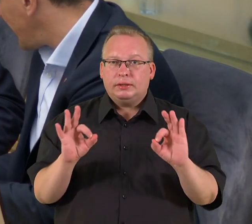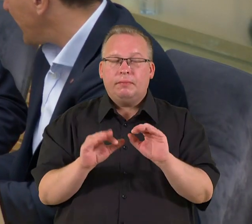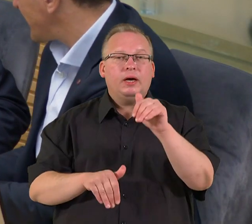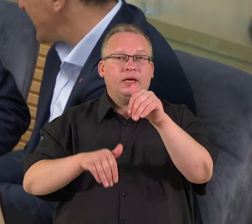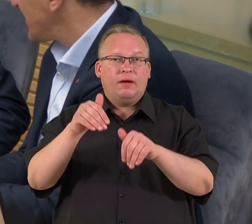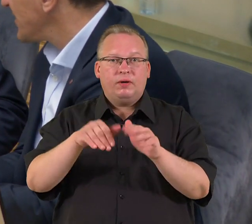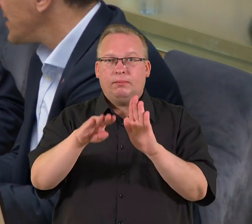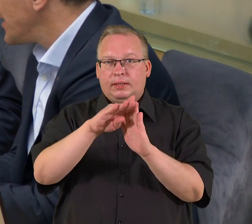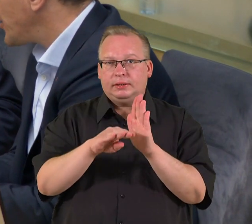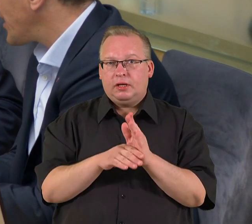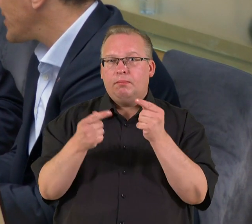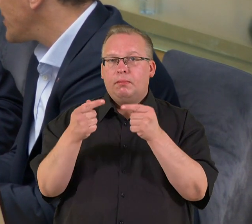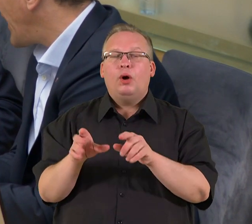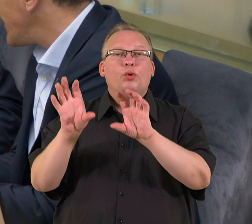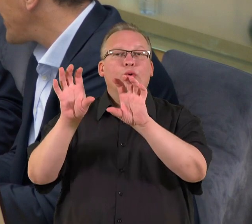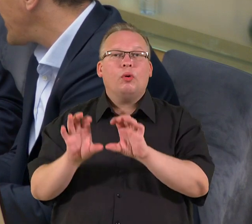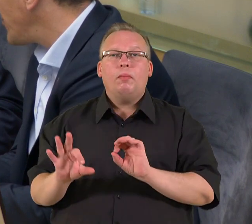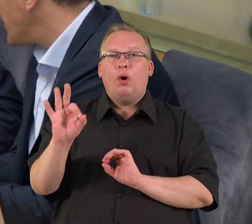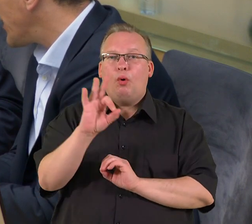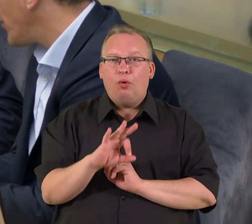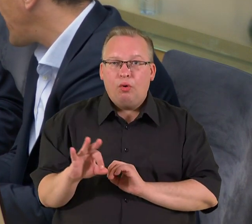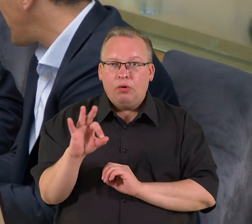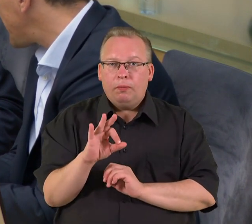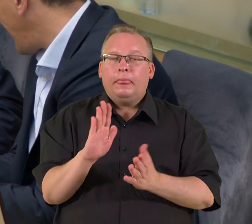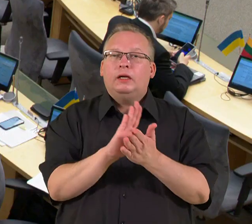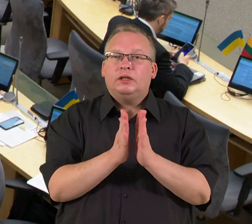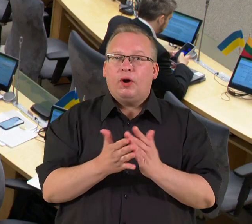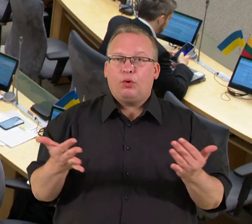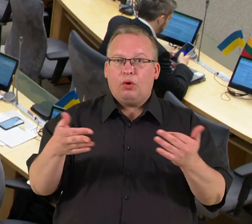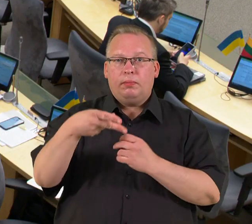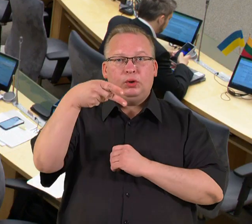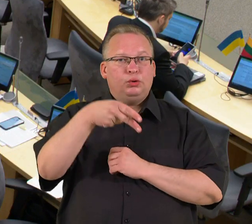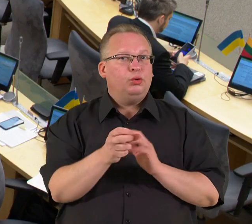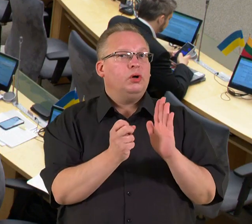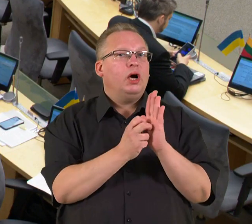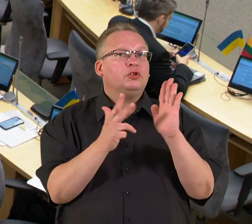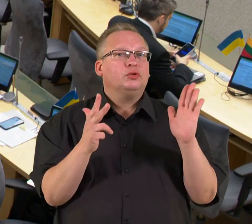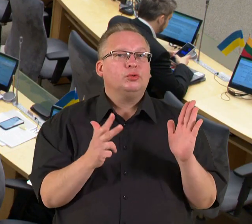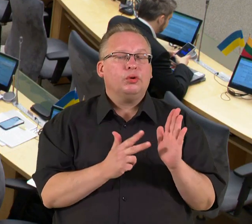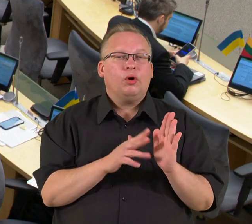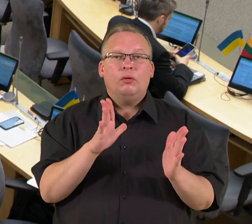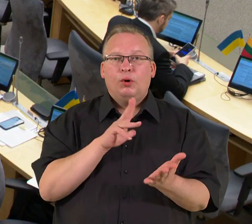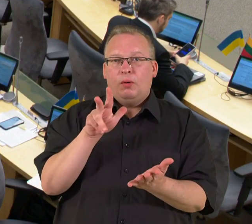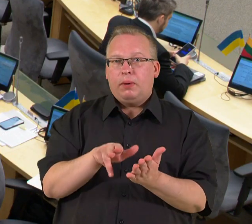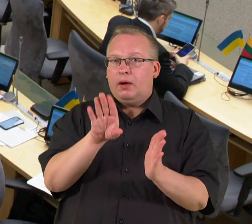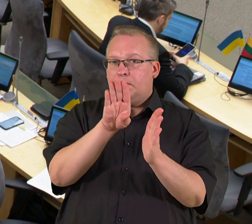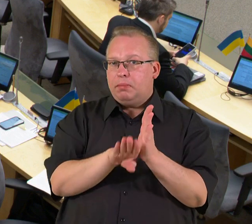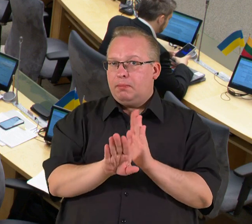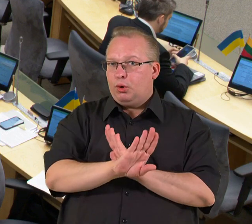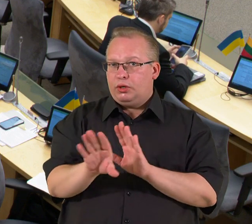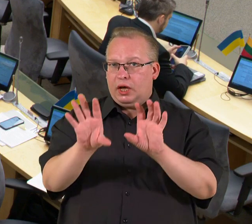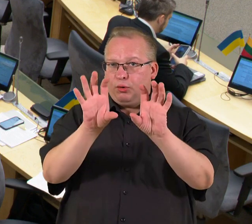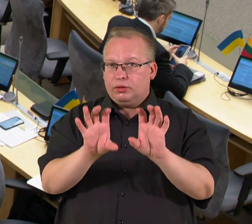Referendumo įstatymas prieštaravo konstitucijai dėl priėmimo tvarkos, nes 2018 metais buvo priimtas kaip paprastas, o ne